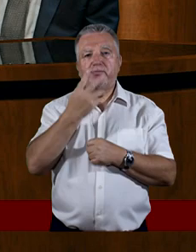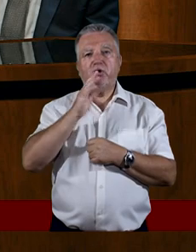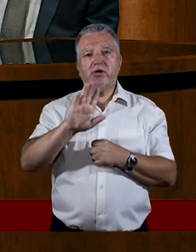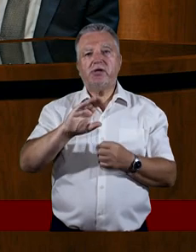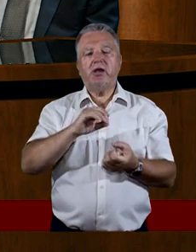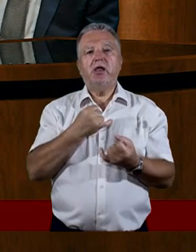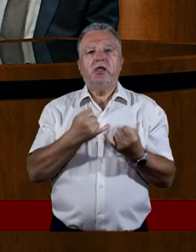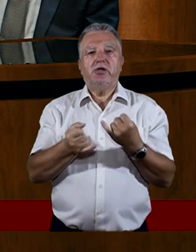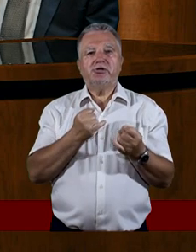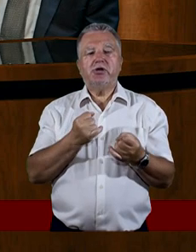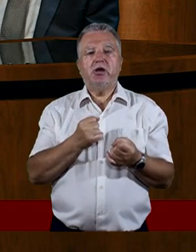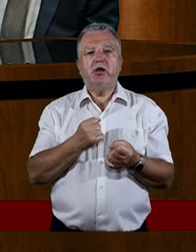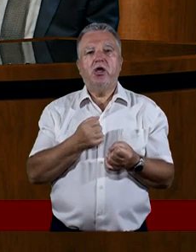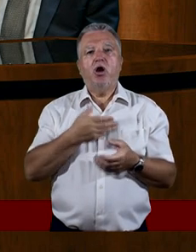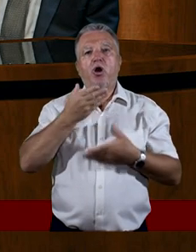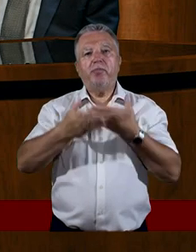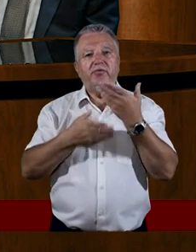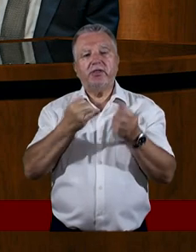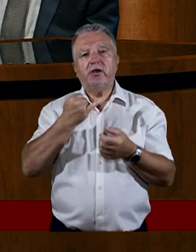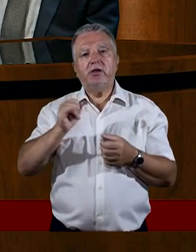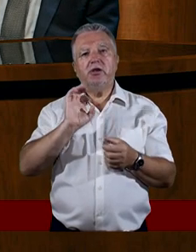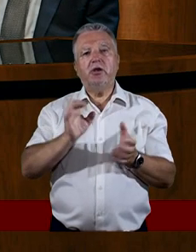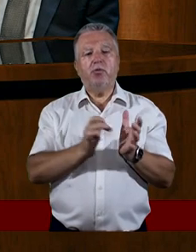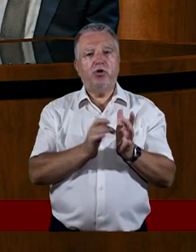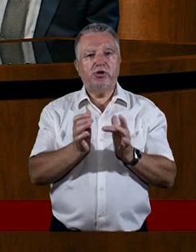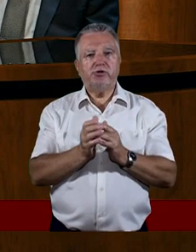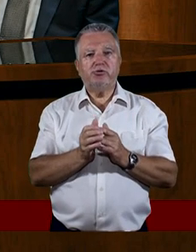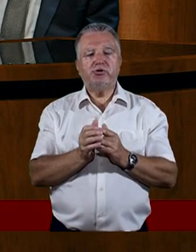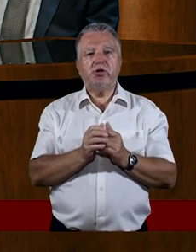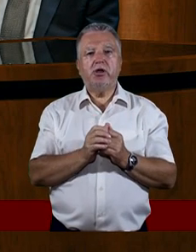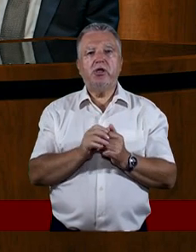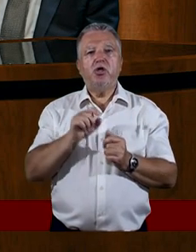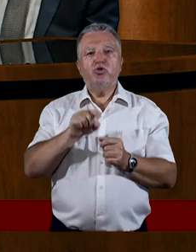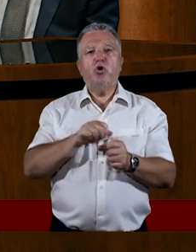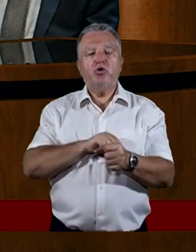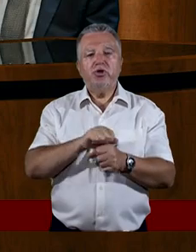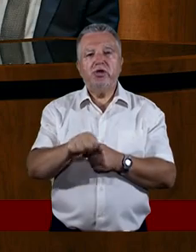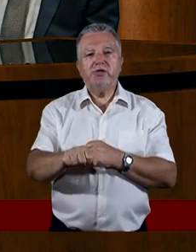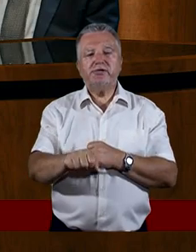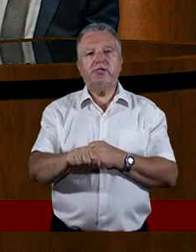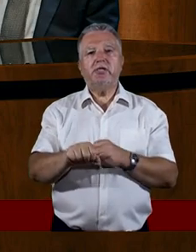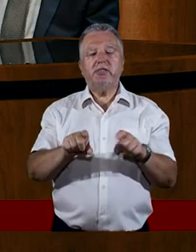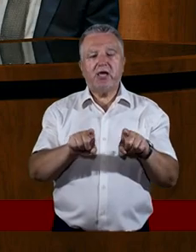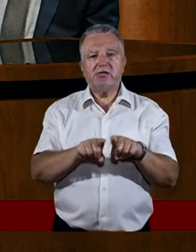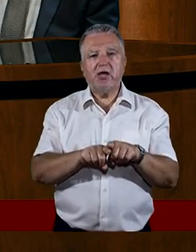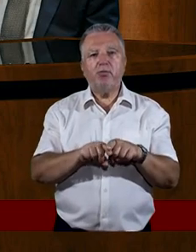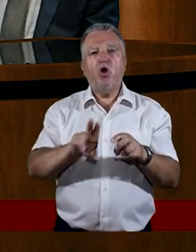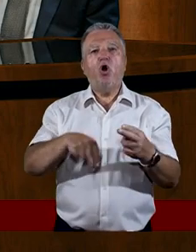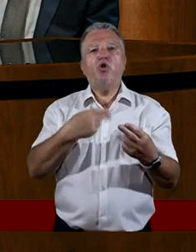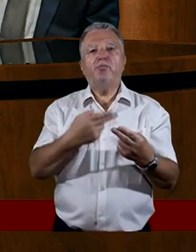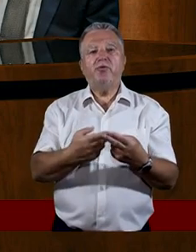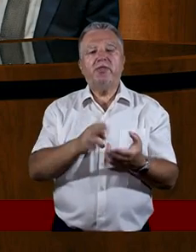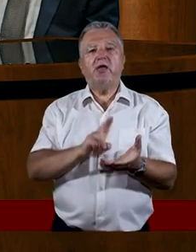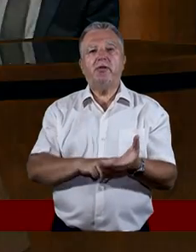ewangelizujemy, jeżeli opowiadamy innym o Jezusie, to jest pomaganie, czy odpowiadanie właśnie na te potrzeby, jakie ludzie mają.